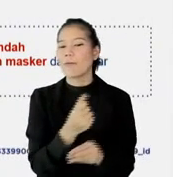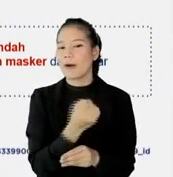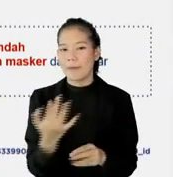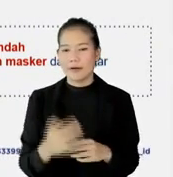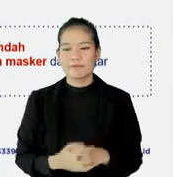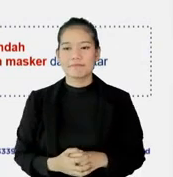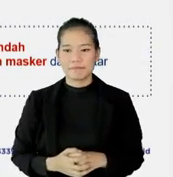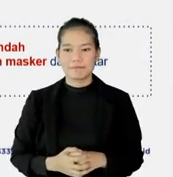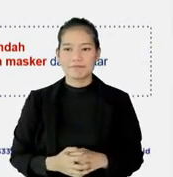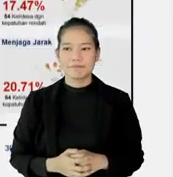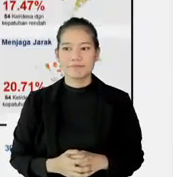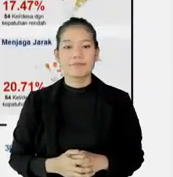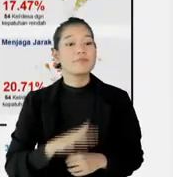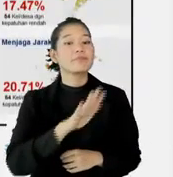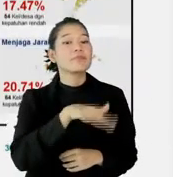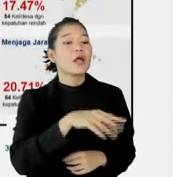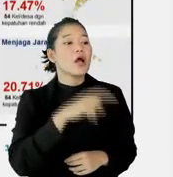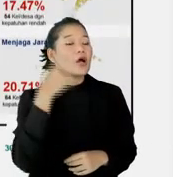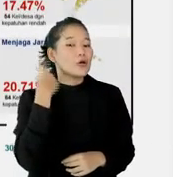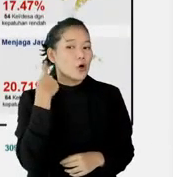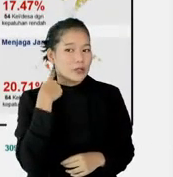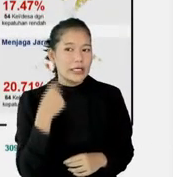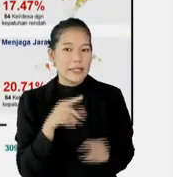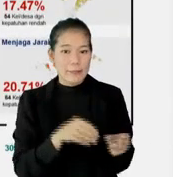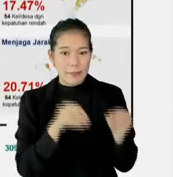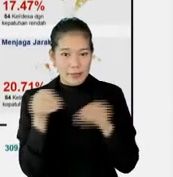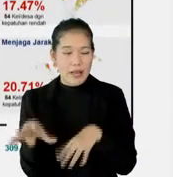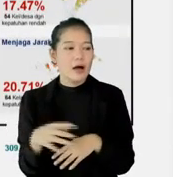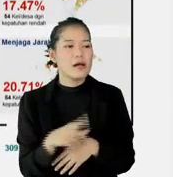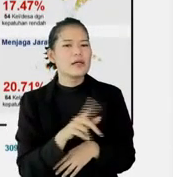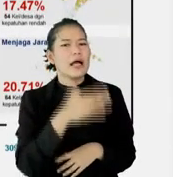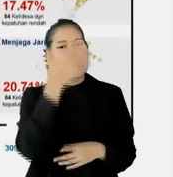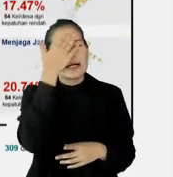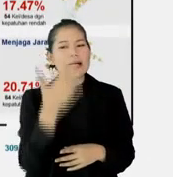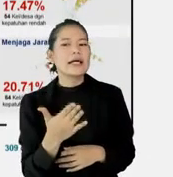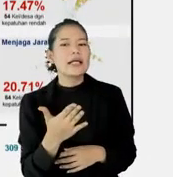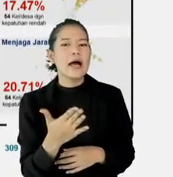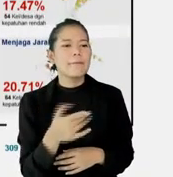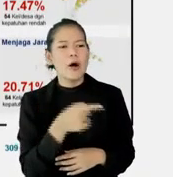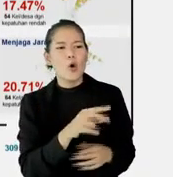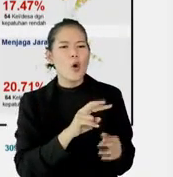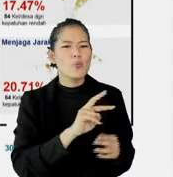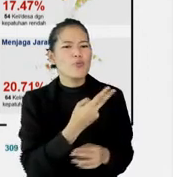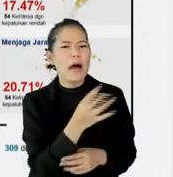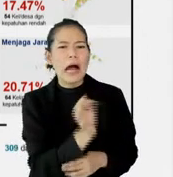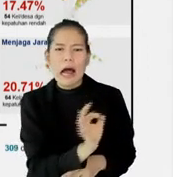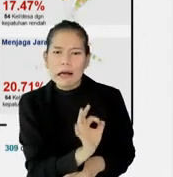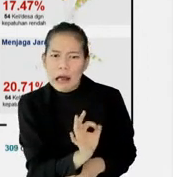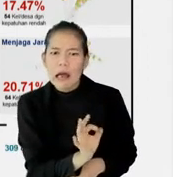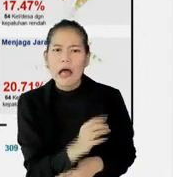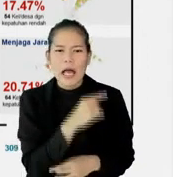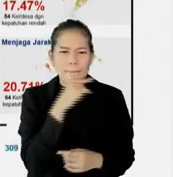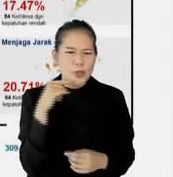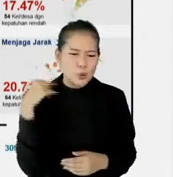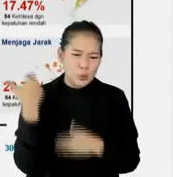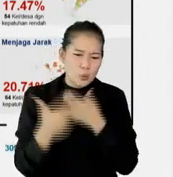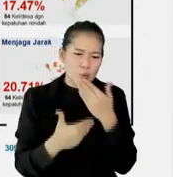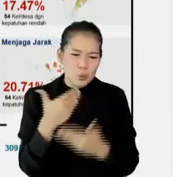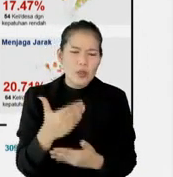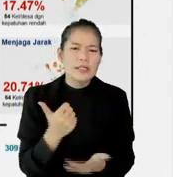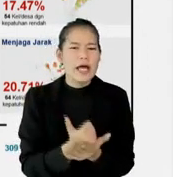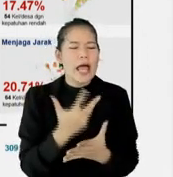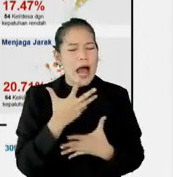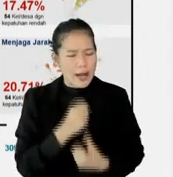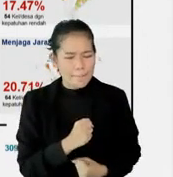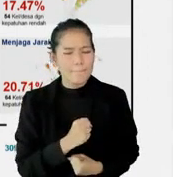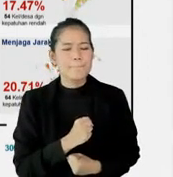Slide selanjutnya. Dokter Dewi, sebelum, ya sambil pindah ya dokter Dewi, kenapa tidak ada perubahan ya, kok dari minggu ke minggu saya tuh berharap,